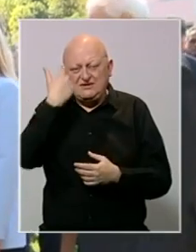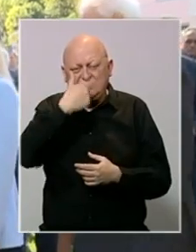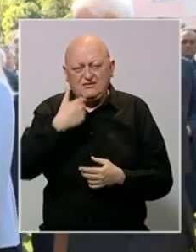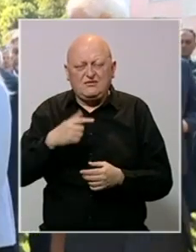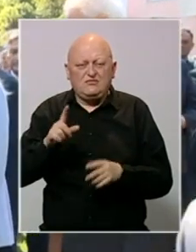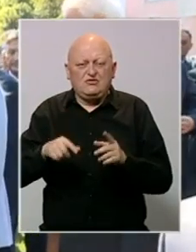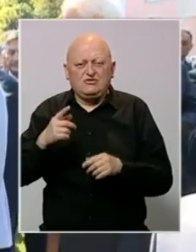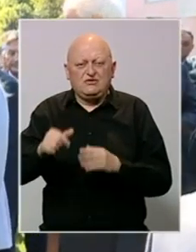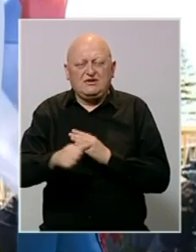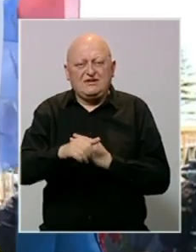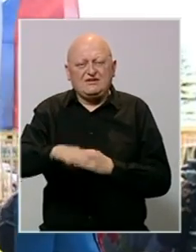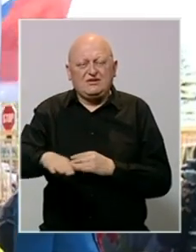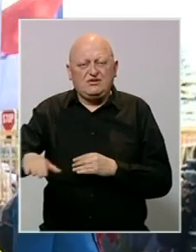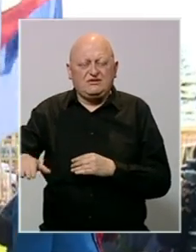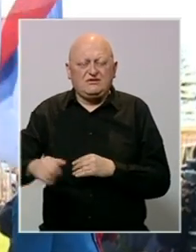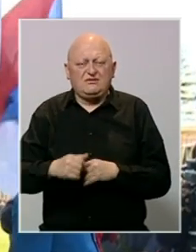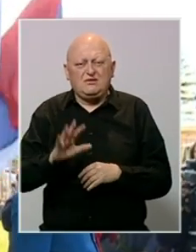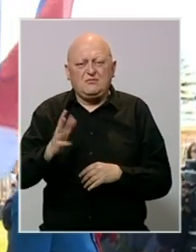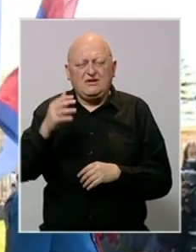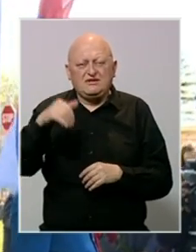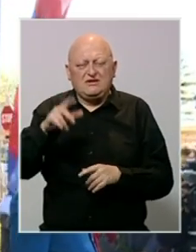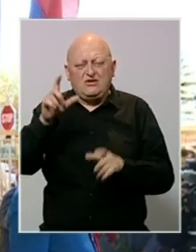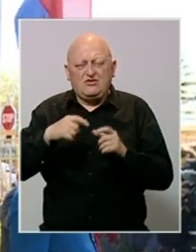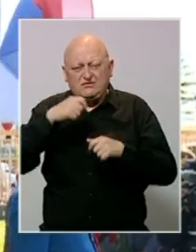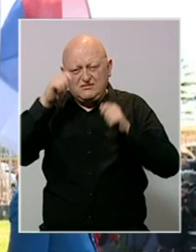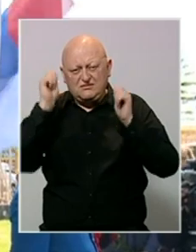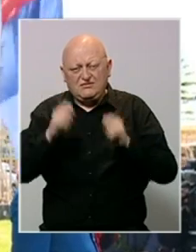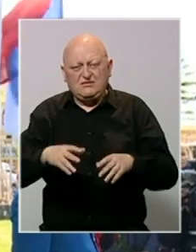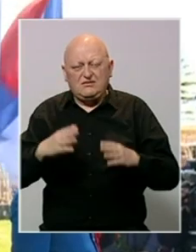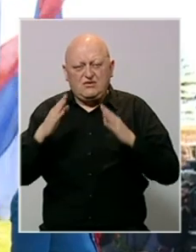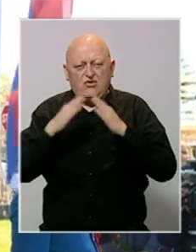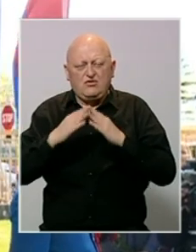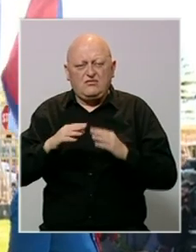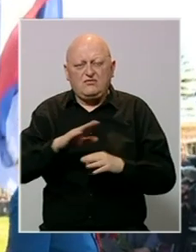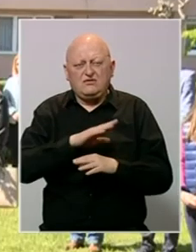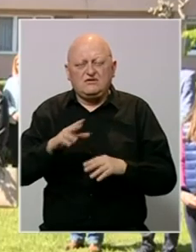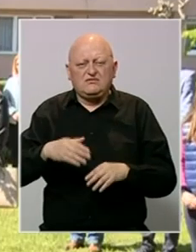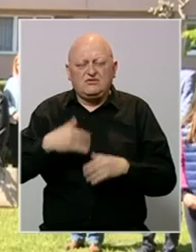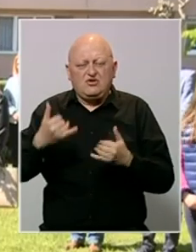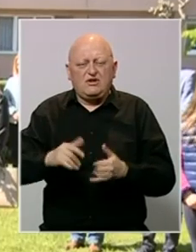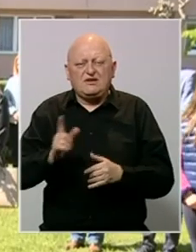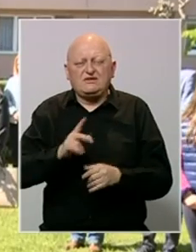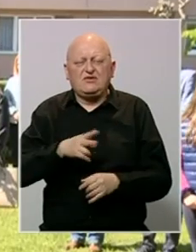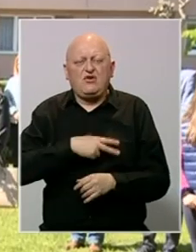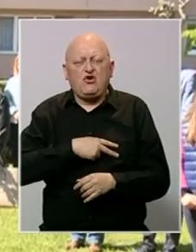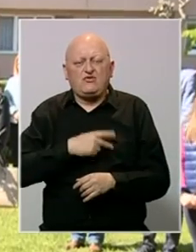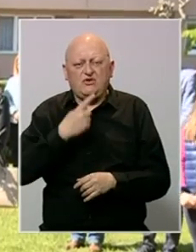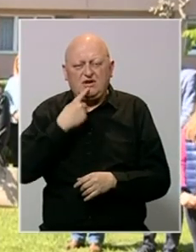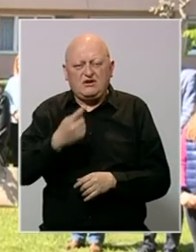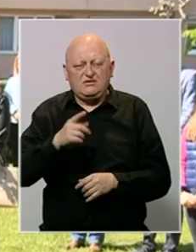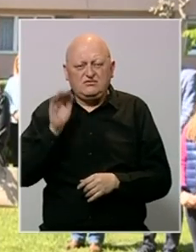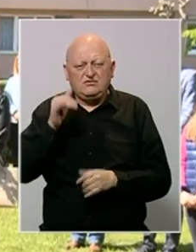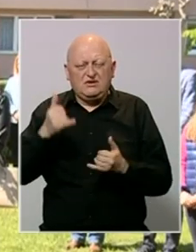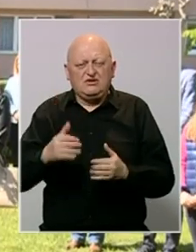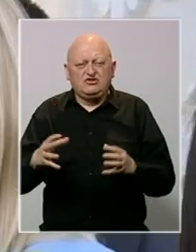među kojima i 11 rodjece. 15.000 osoba napustilo je vjekovna ognješta, a za sve to do danas niko nije odgovarao, poručeno je